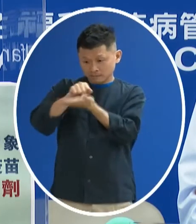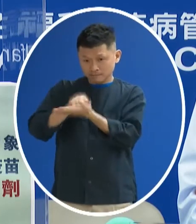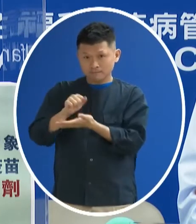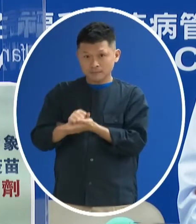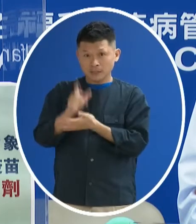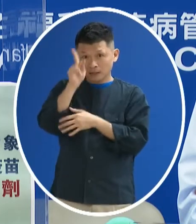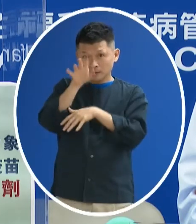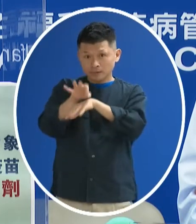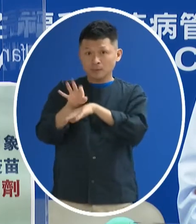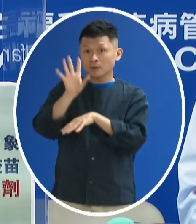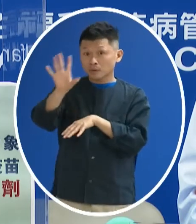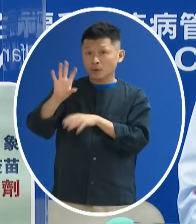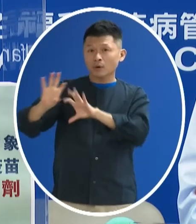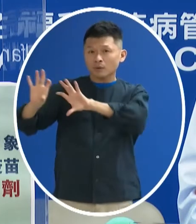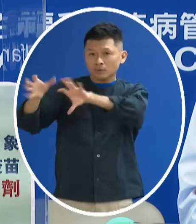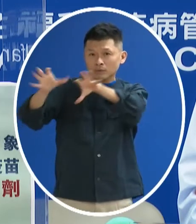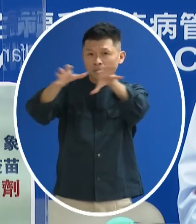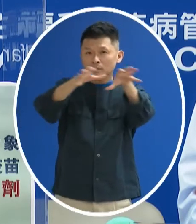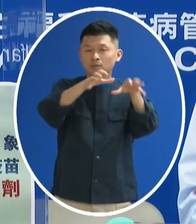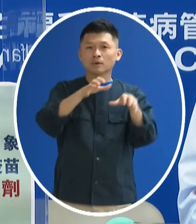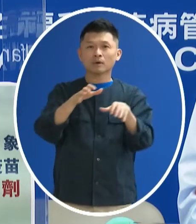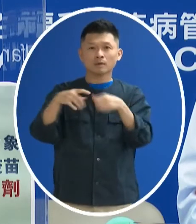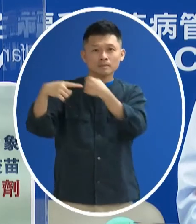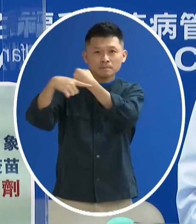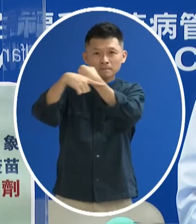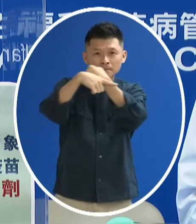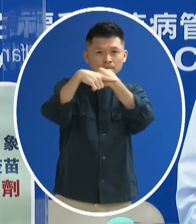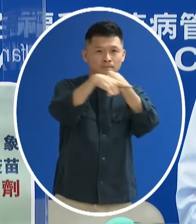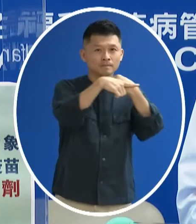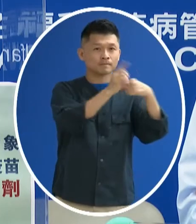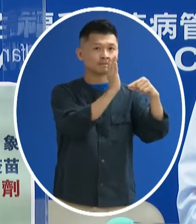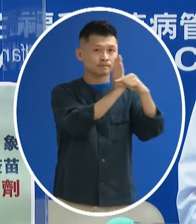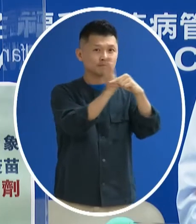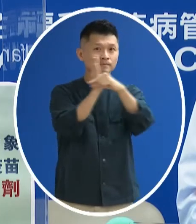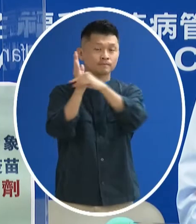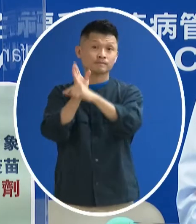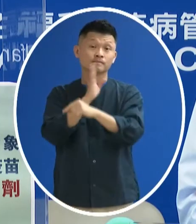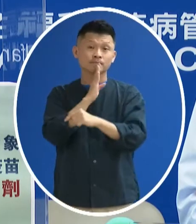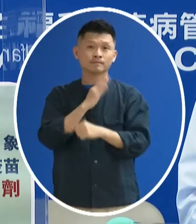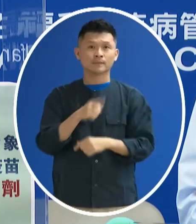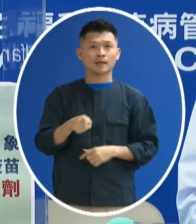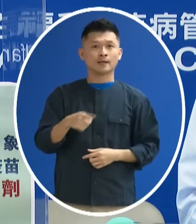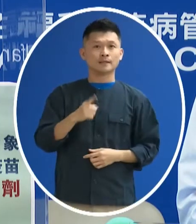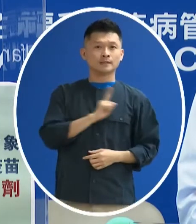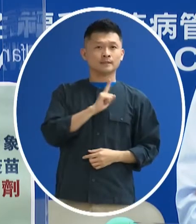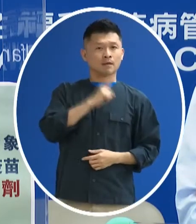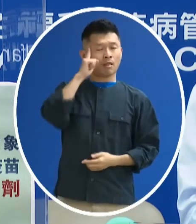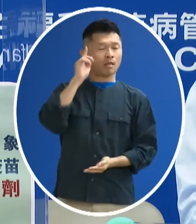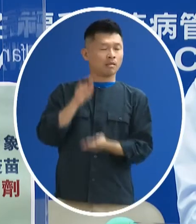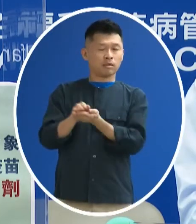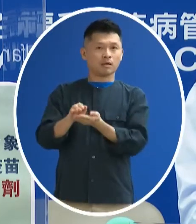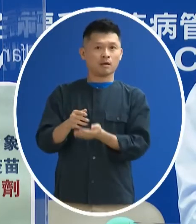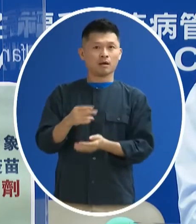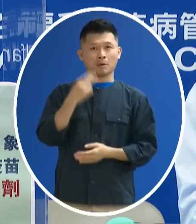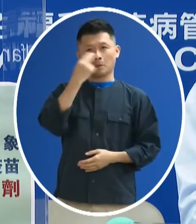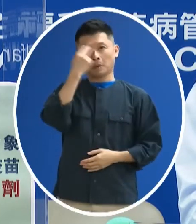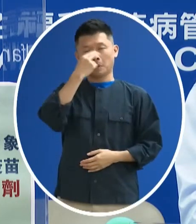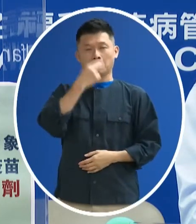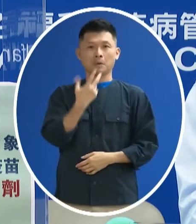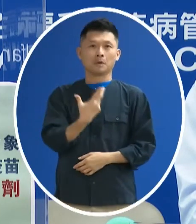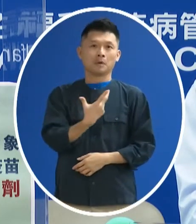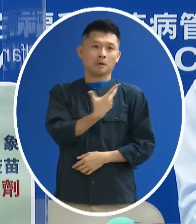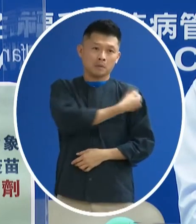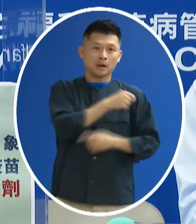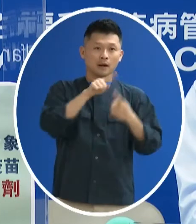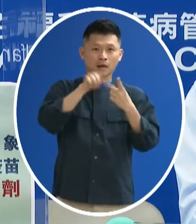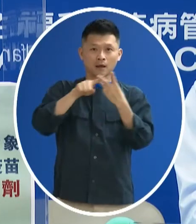很多的相關的單位國家都在研究中那貿貿然然的自己就這樣子東打一個